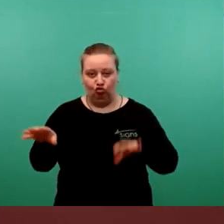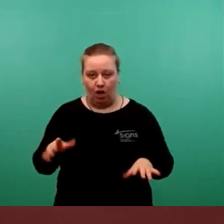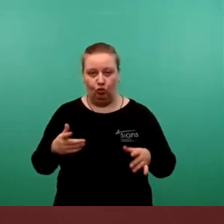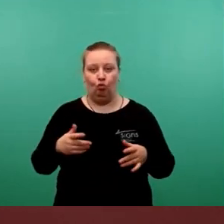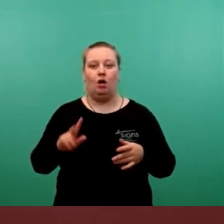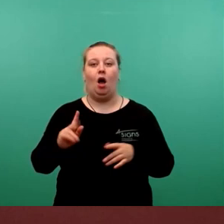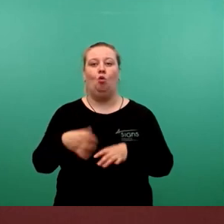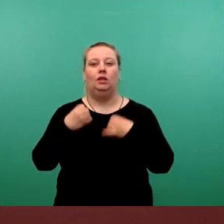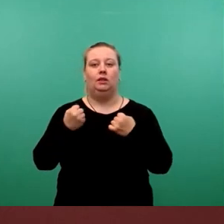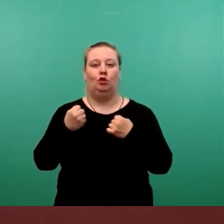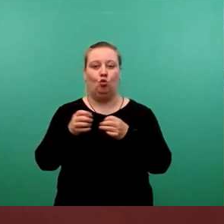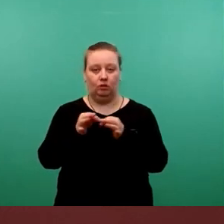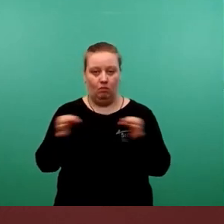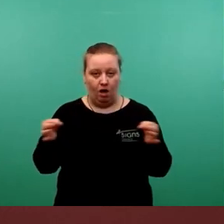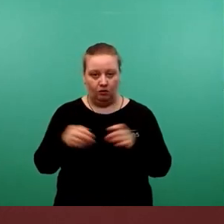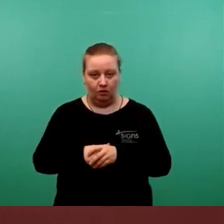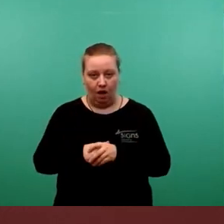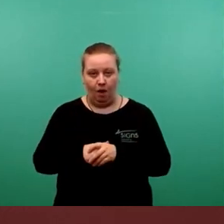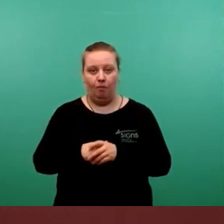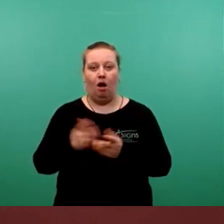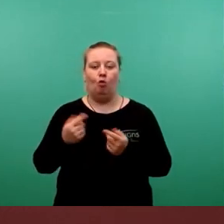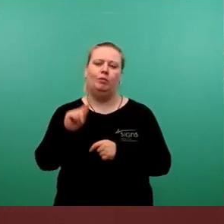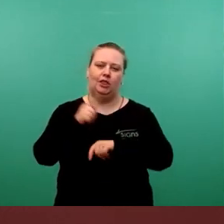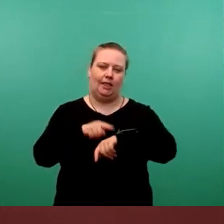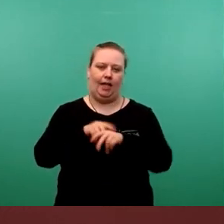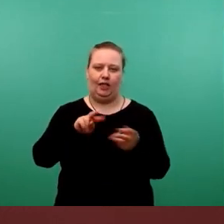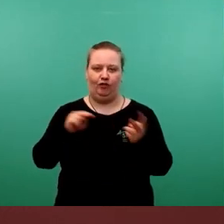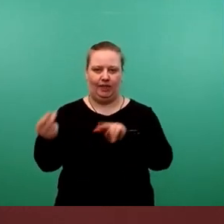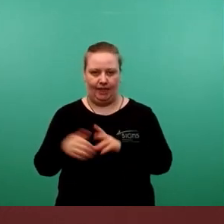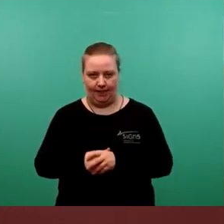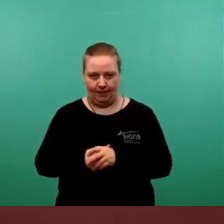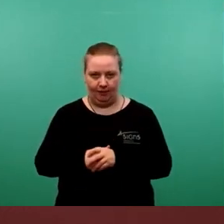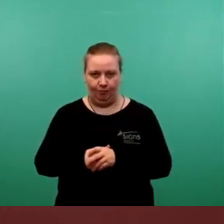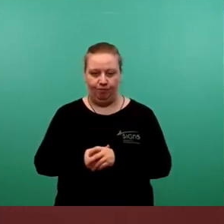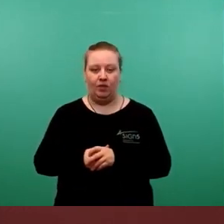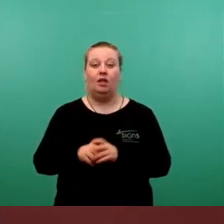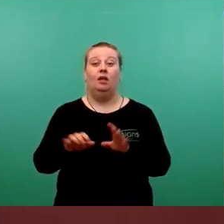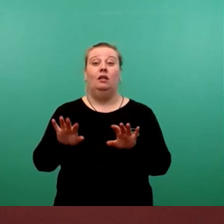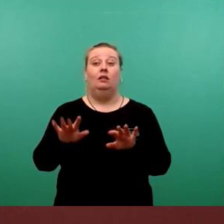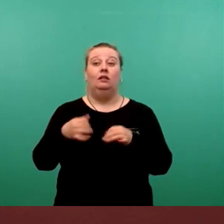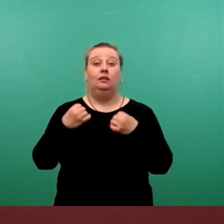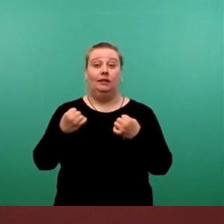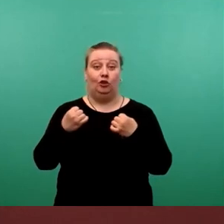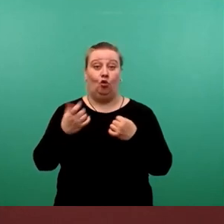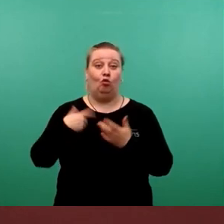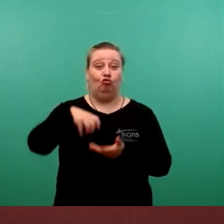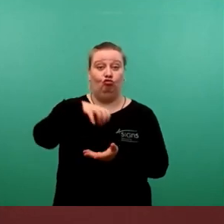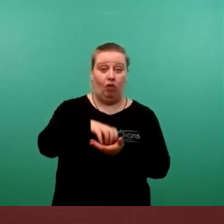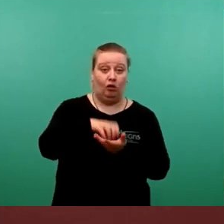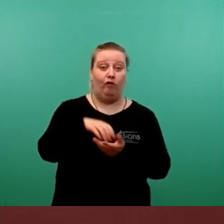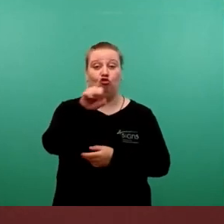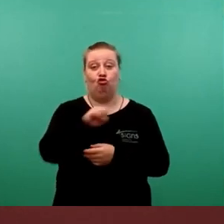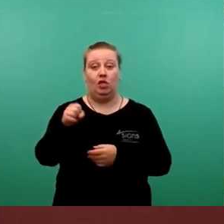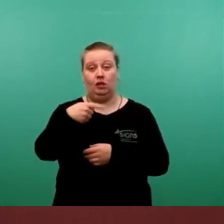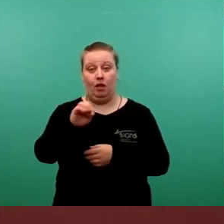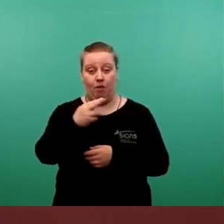Sicherungsmaßnahmen, zeitlich leicht versetzt. Die Sicherung des Objekts bzw. des Standorts wird durch die Stesat GmbH aktuell